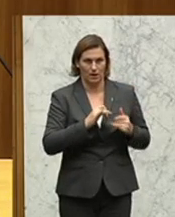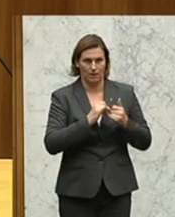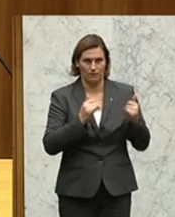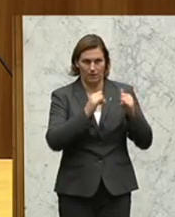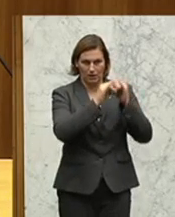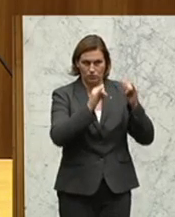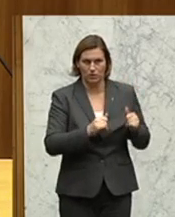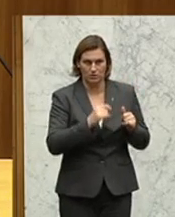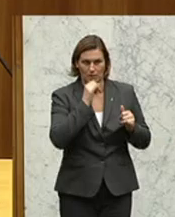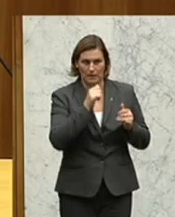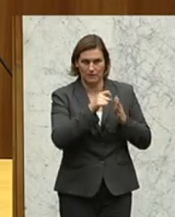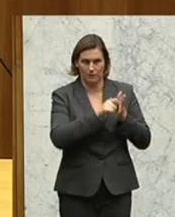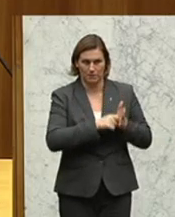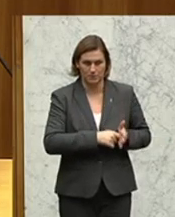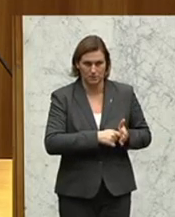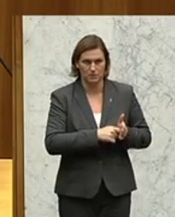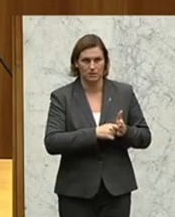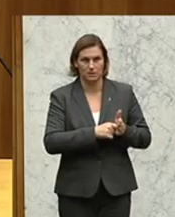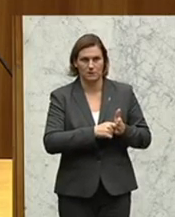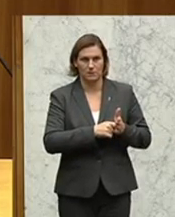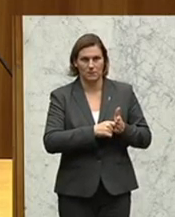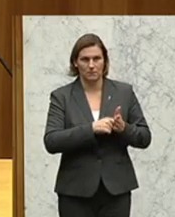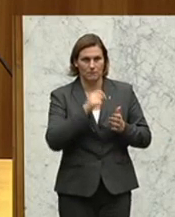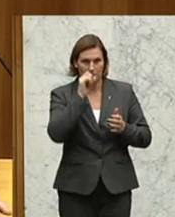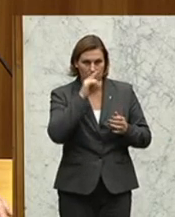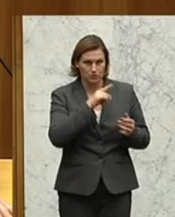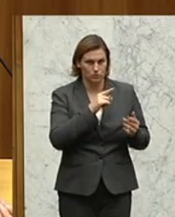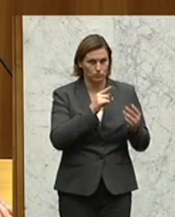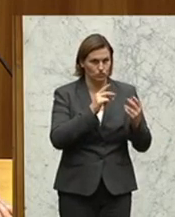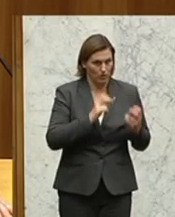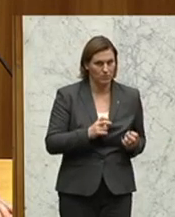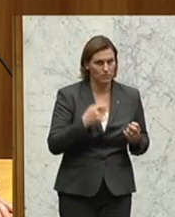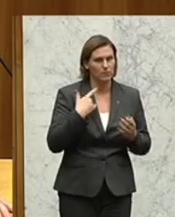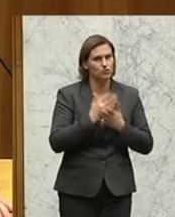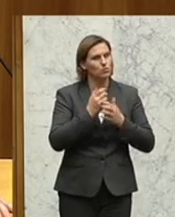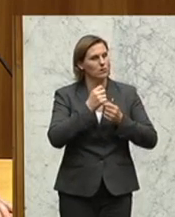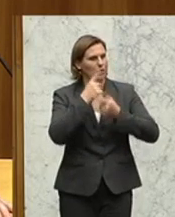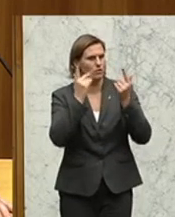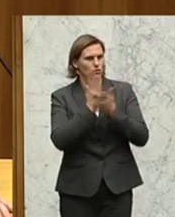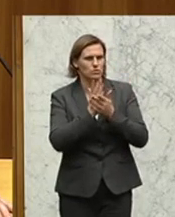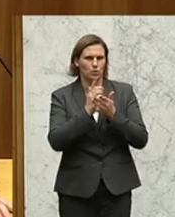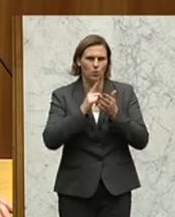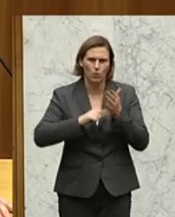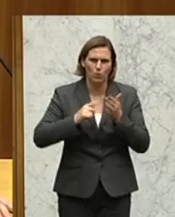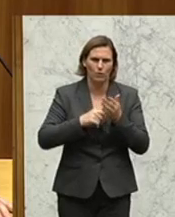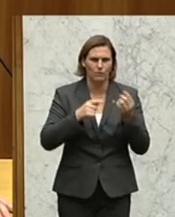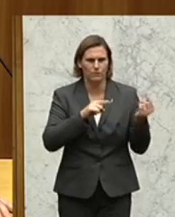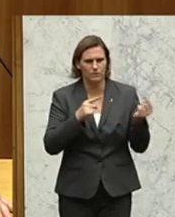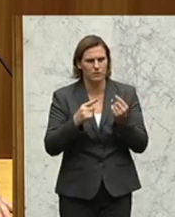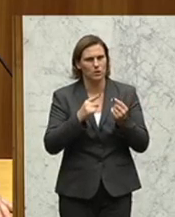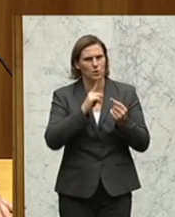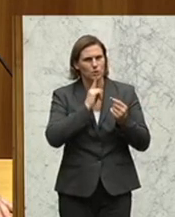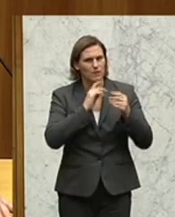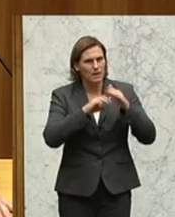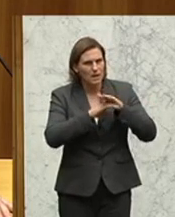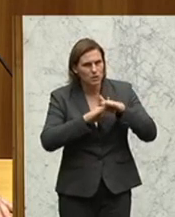beheben zu können. Und zu den Missständen, die Situation ist ja klar, wir haben sie schon so oft öffentlich diskutiert. Aufgrund mangelnder Ressourcen